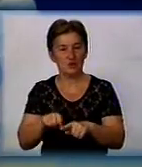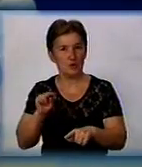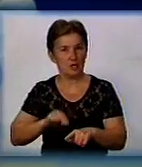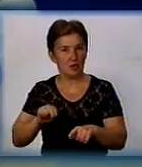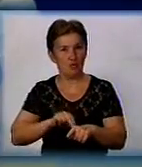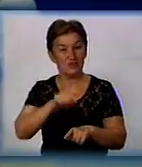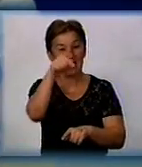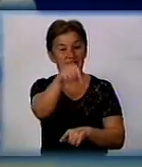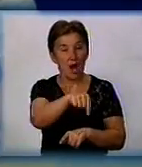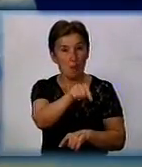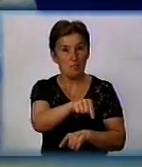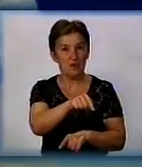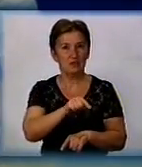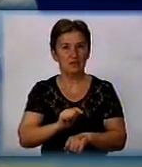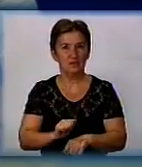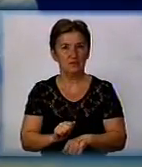намучились.